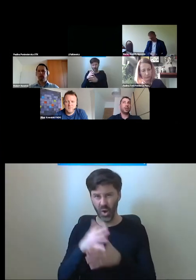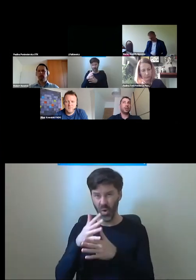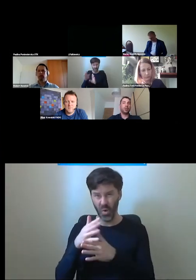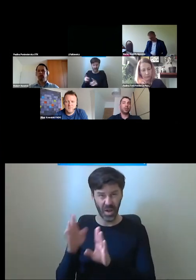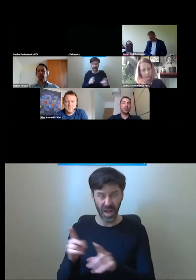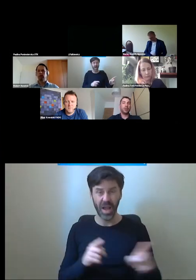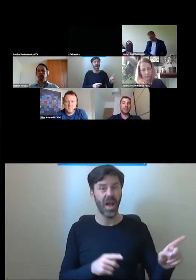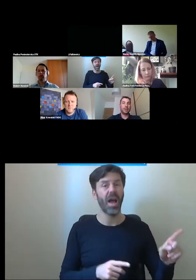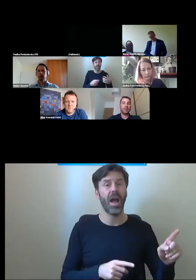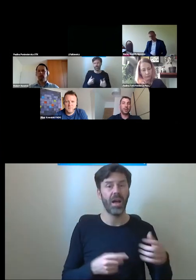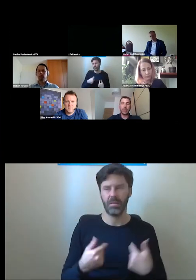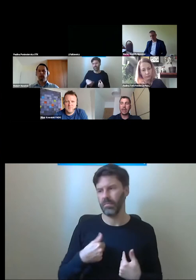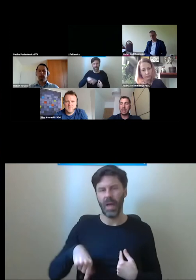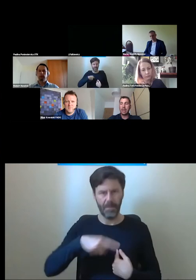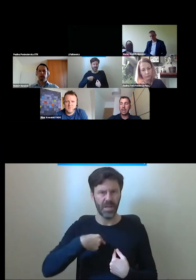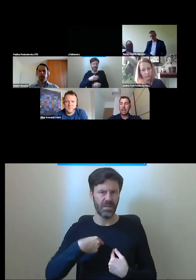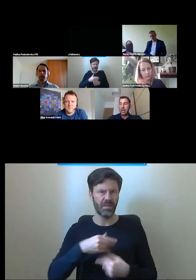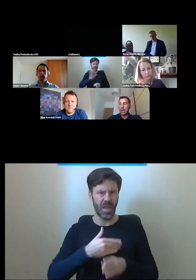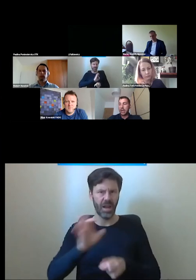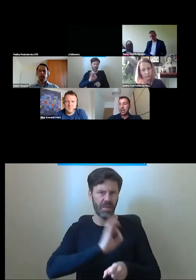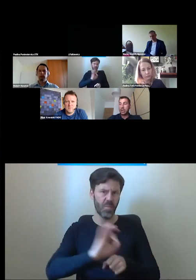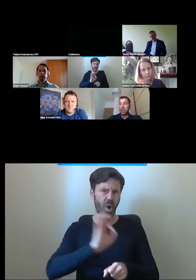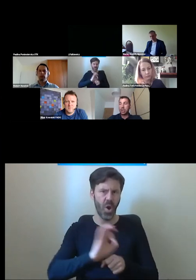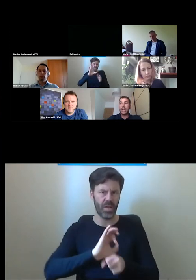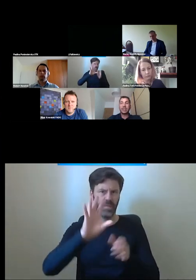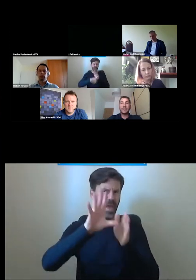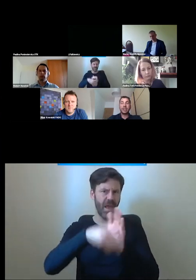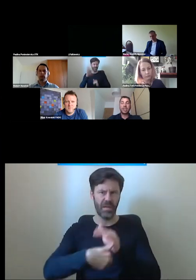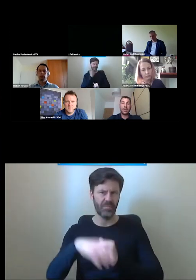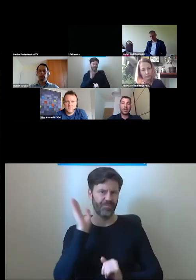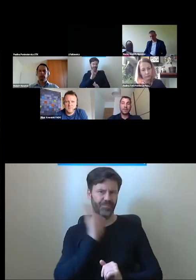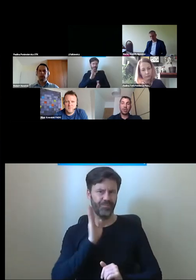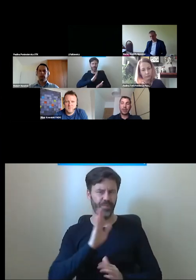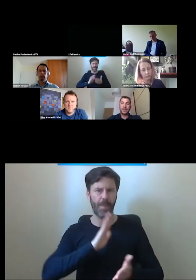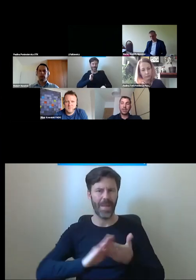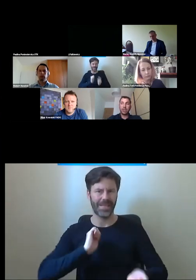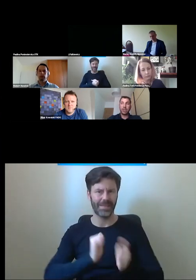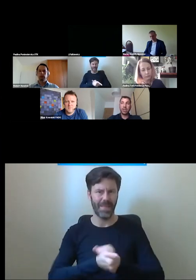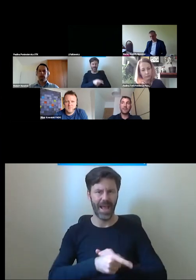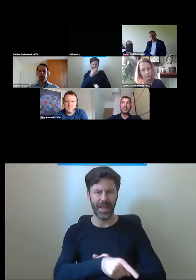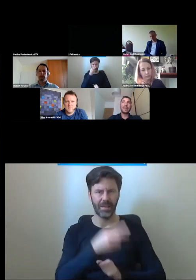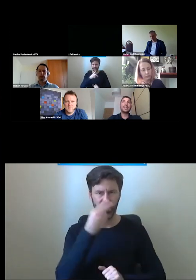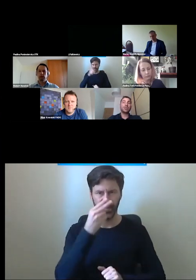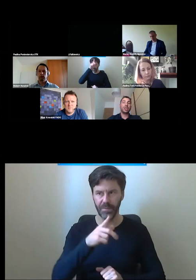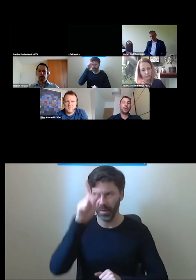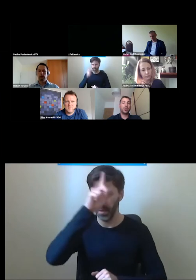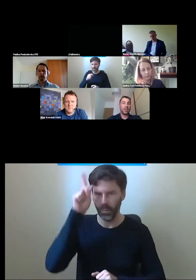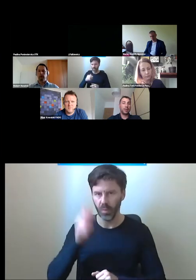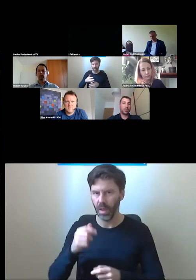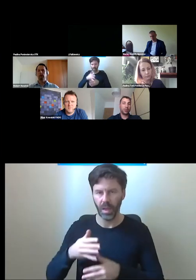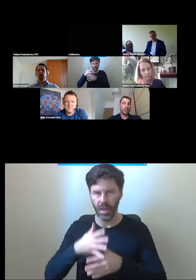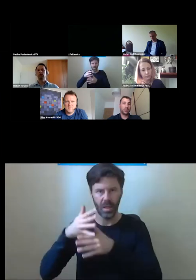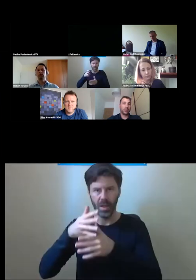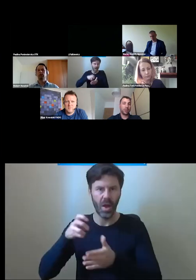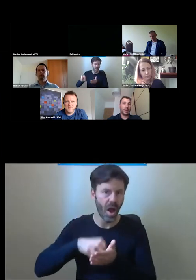czas projektujemy w ten sposób miasta, że zwiększamy ten wysiłek fizyczny związany z codziennym